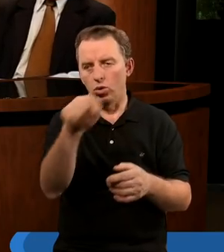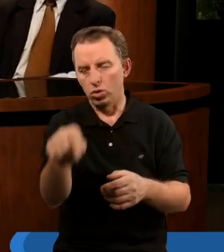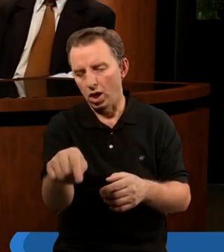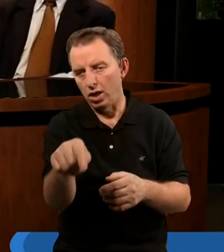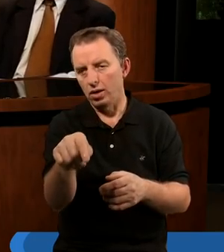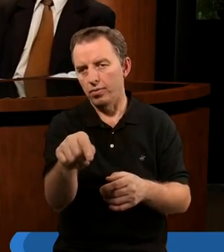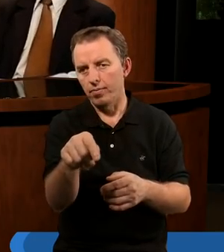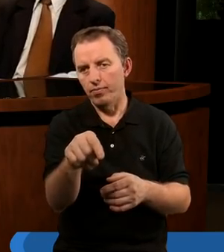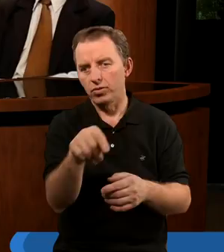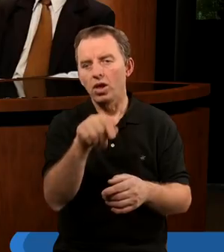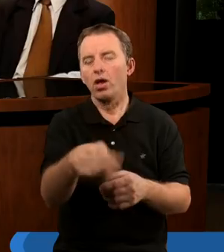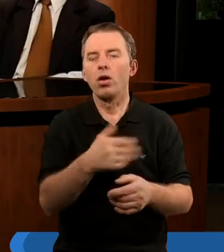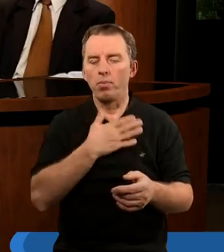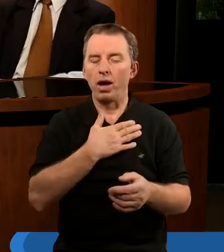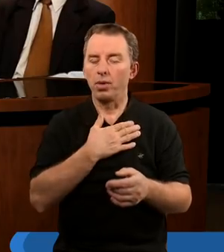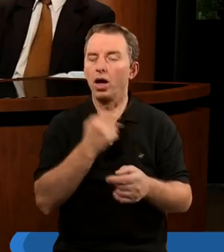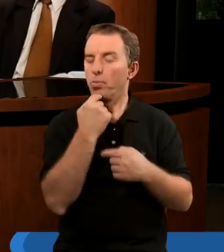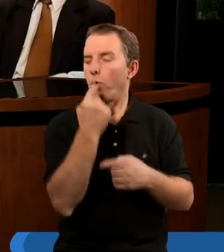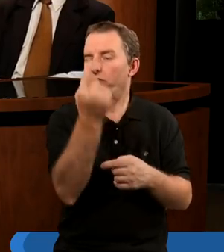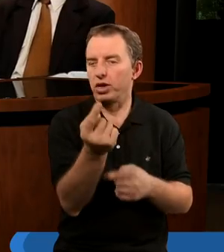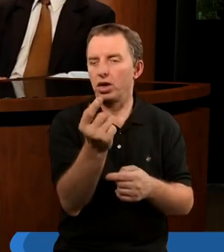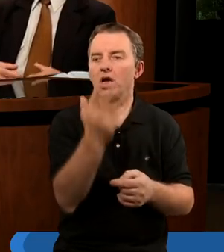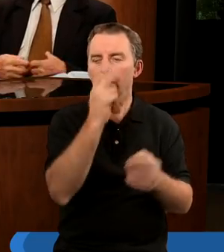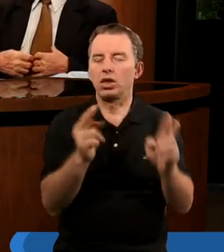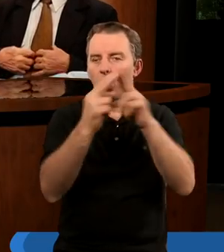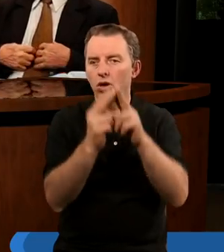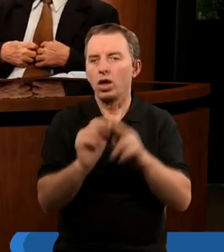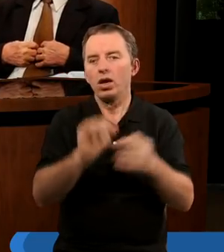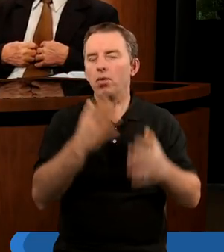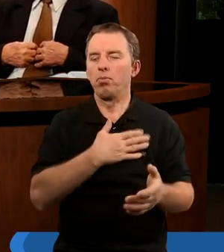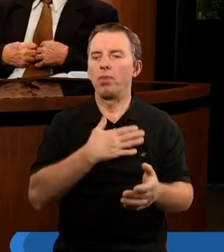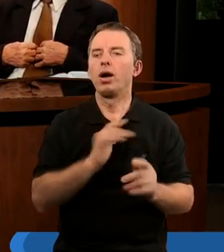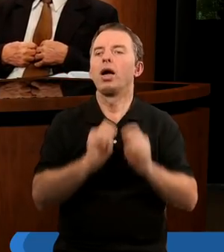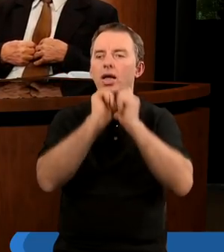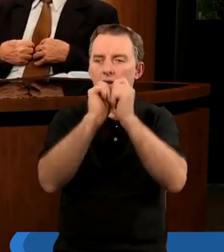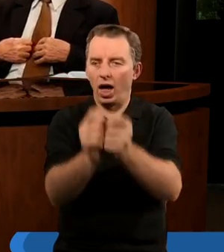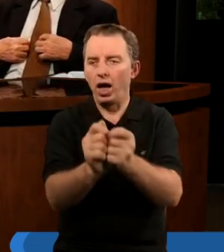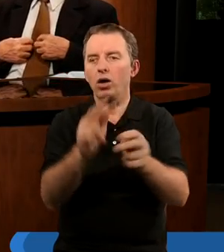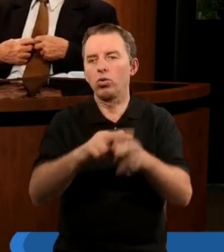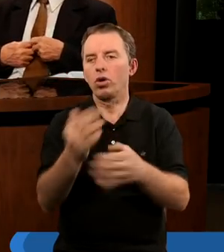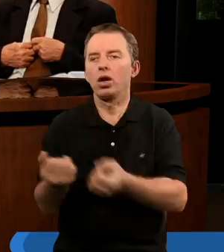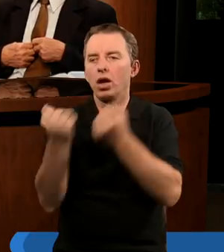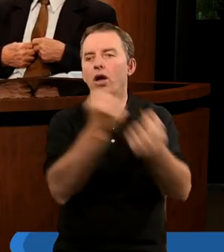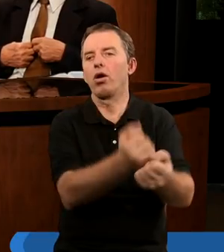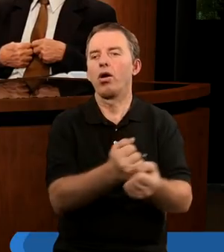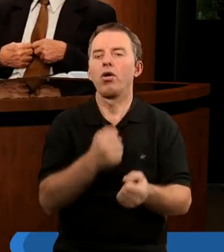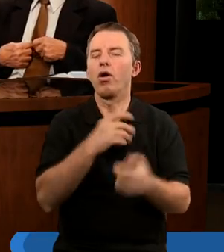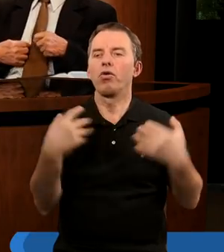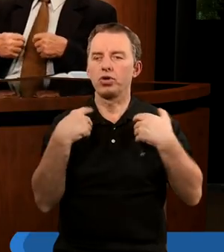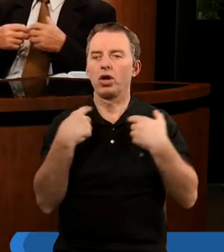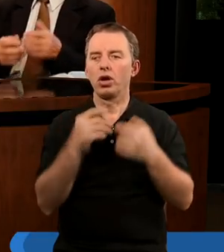Czyli wyraża nasz stosunek do Niego, a nie jakiś nasz dar, który mu przynosimy. I nie formę,